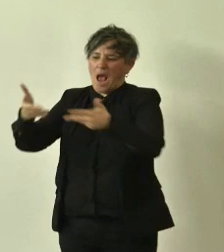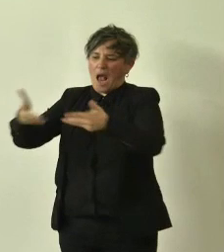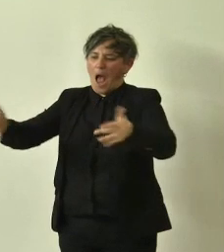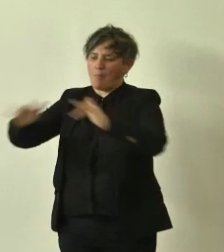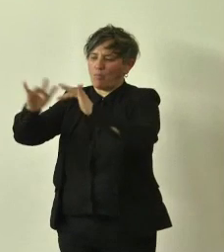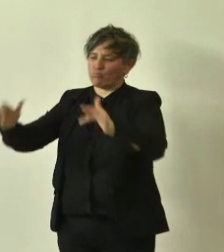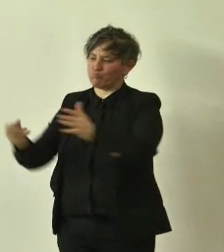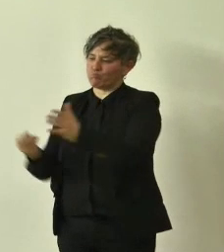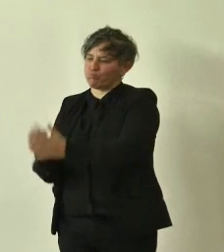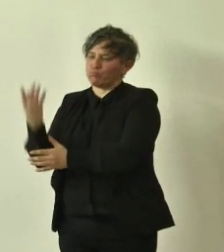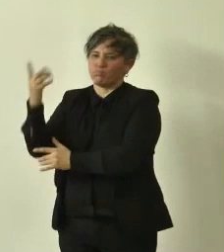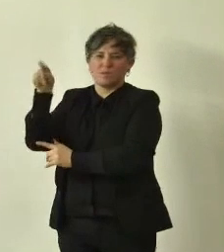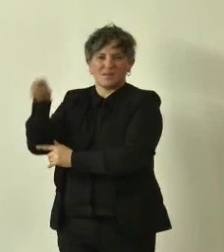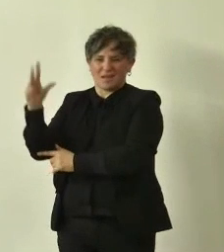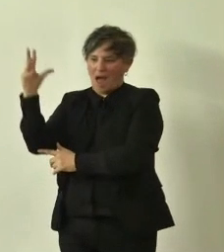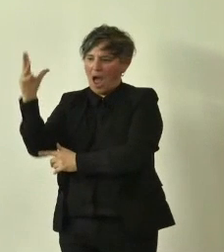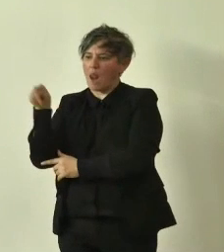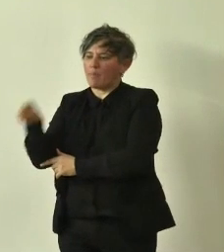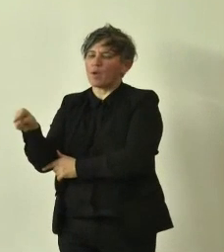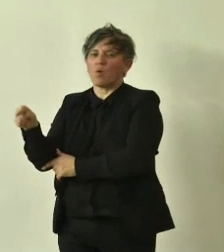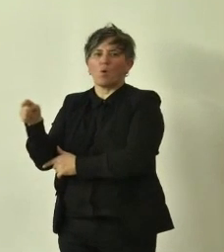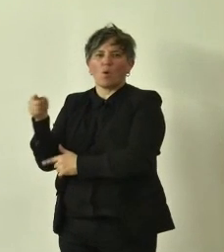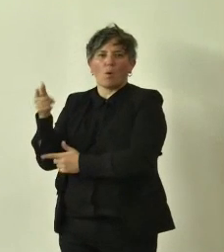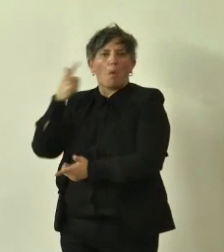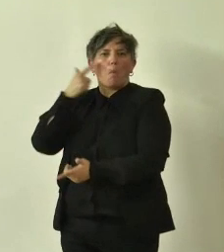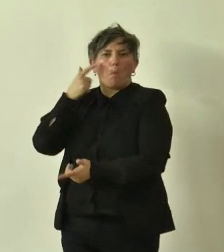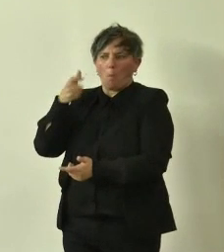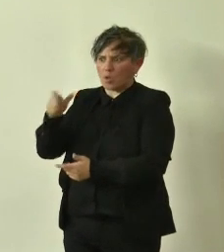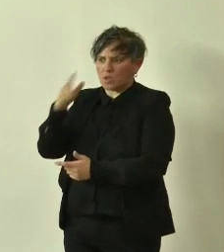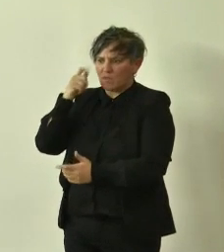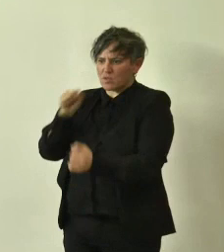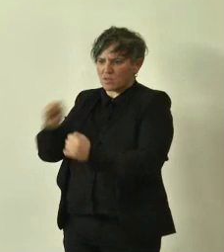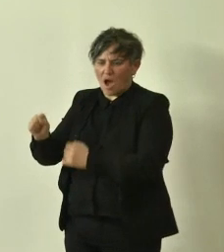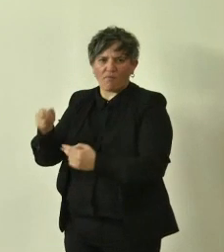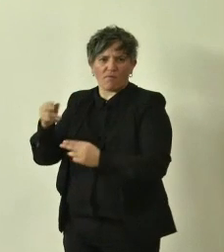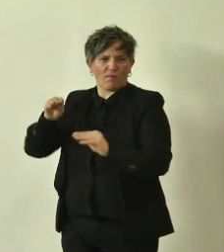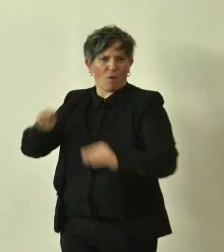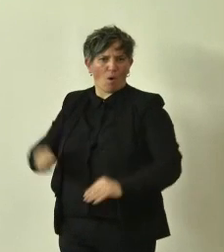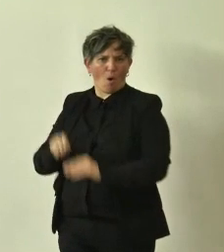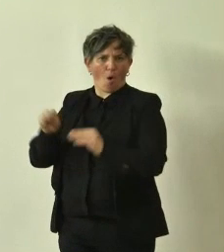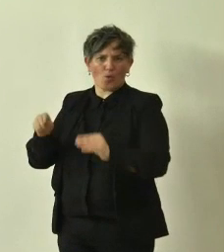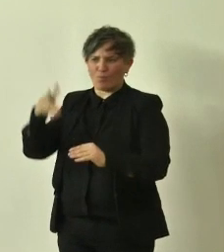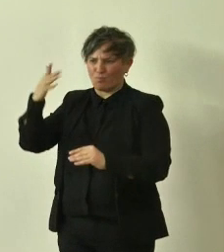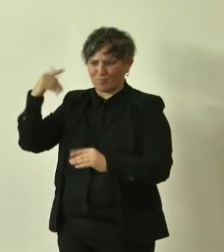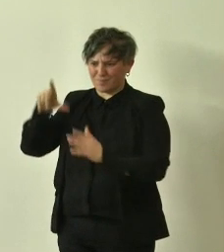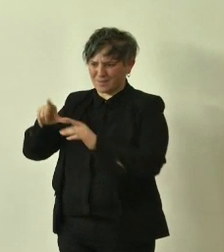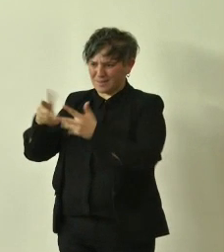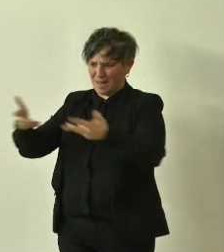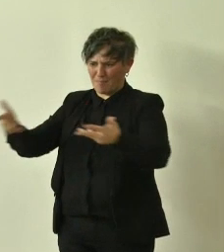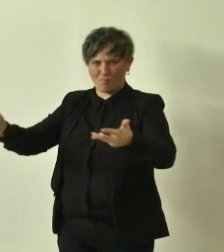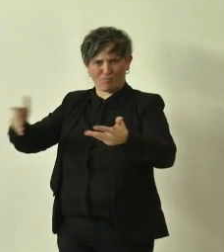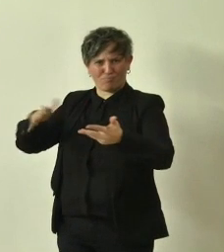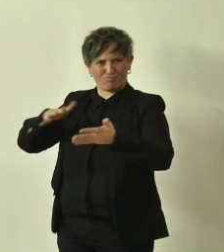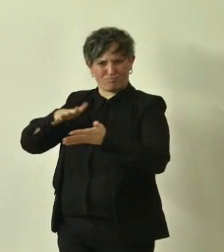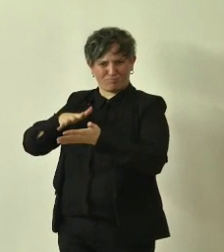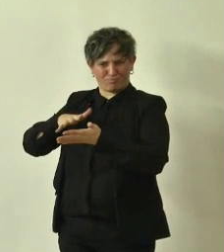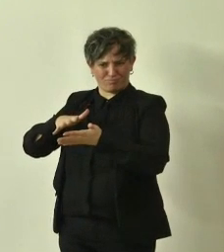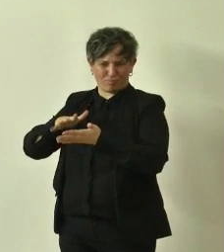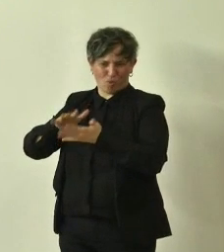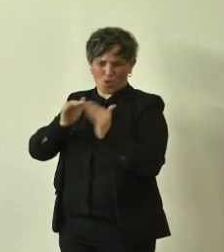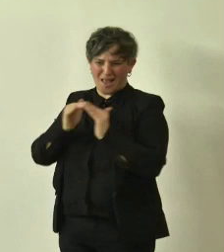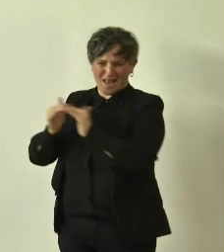spiegarci come mai si sono salvate dall'evoluzione grandissima che c'è stato nell'uso del territorio però